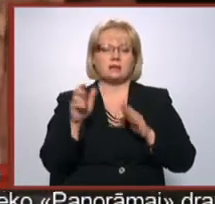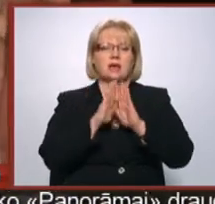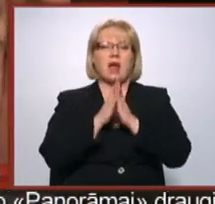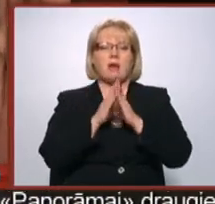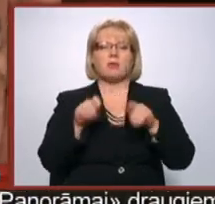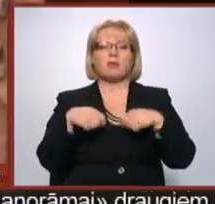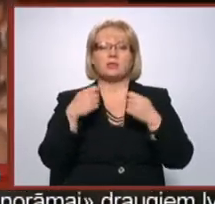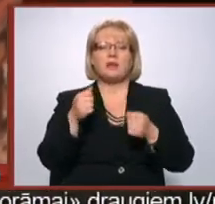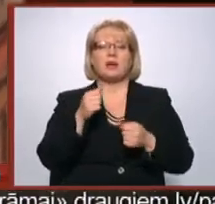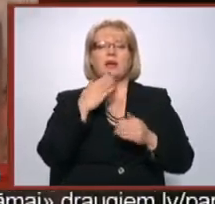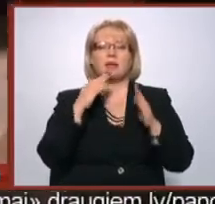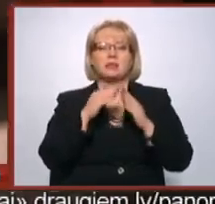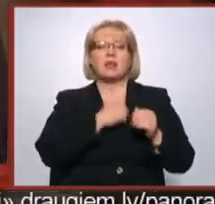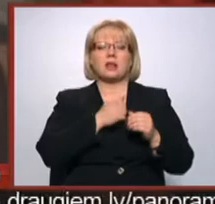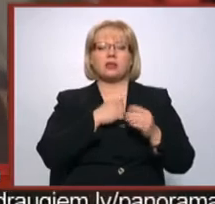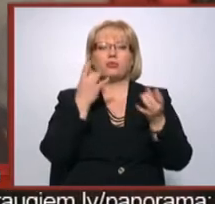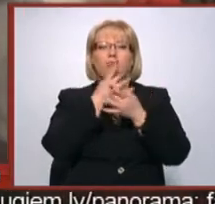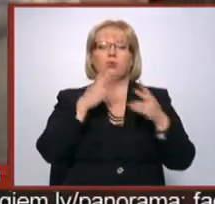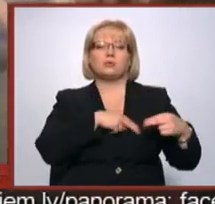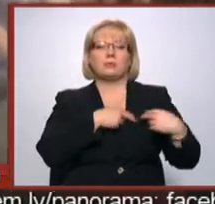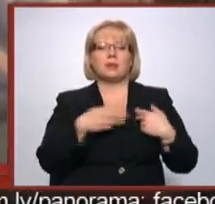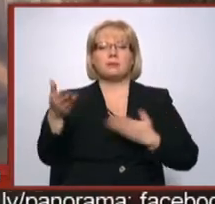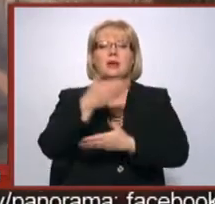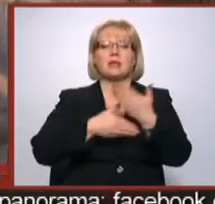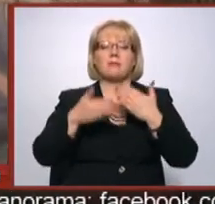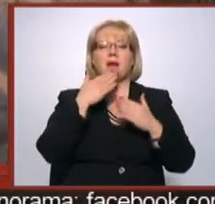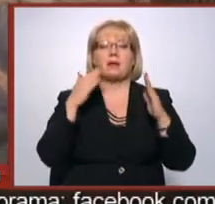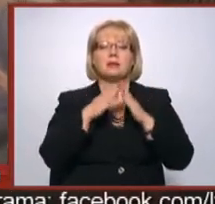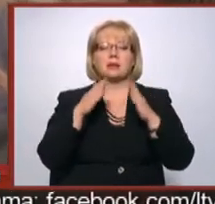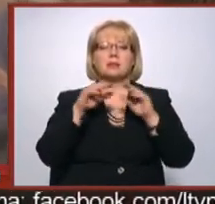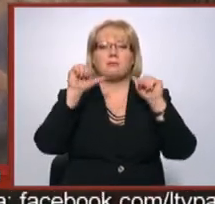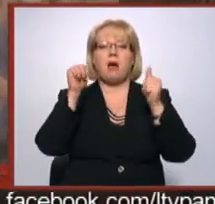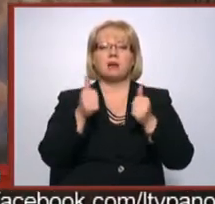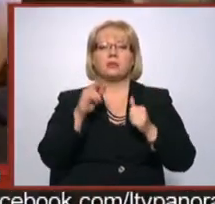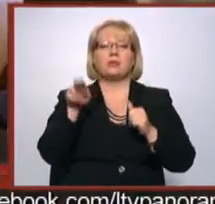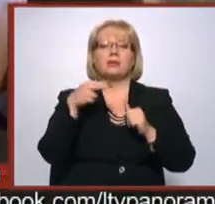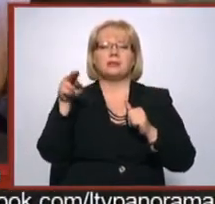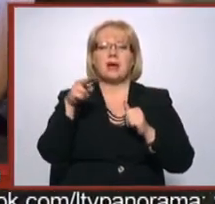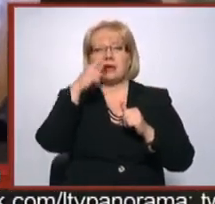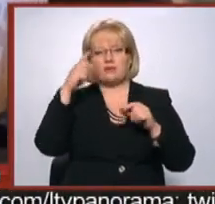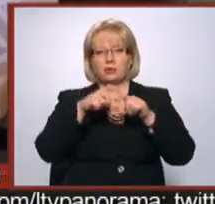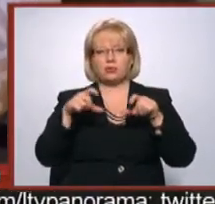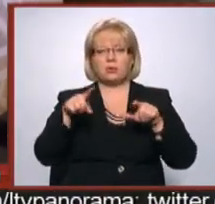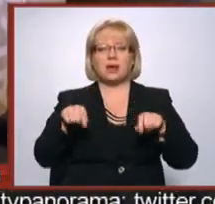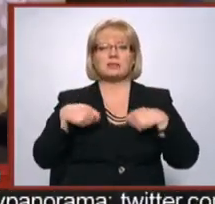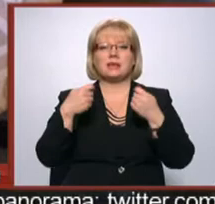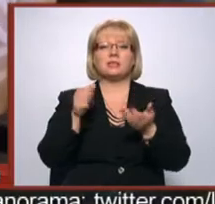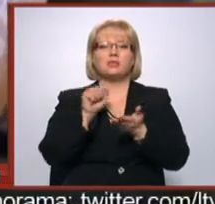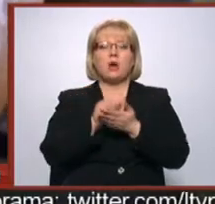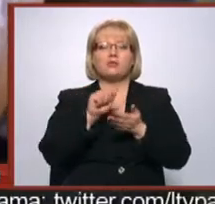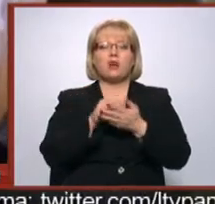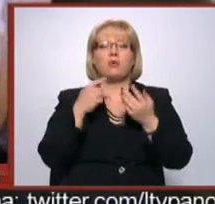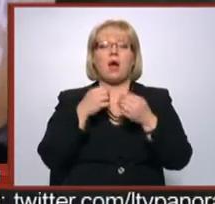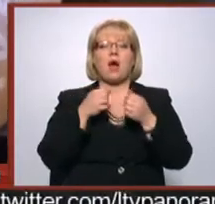izdevusi Rēzaknes Latgaliešu kultūras biedrība sadarbībā ar Rēzaknes mākslas un dizaina vidusskolu. Tās izdošanu atbalstīja